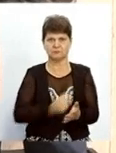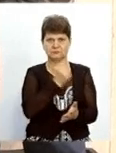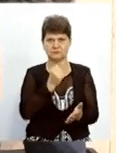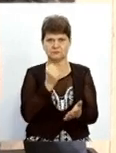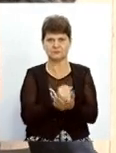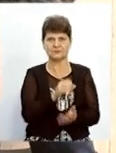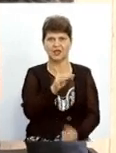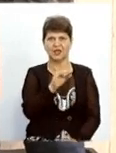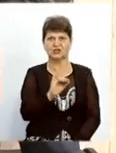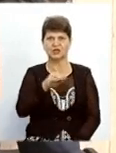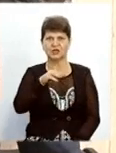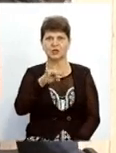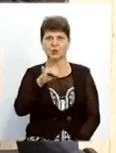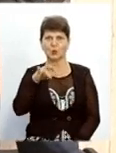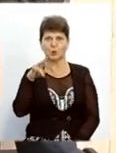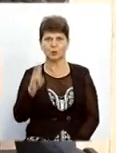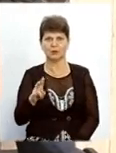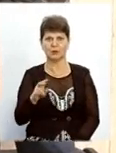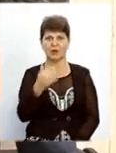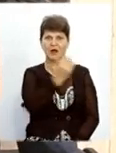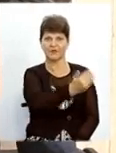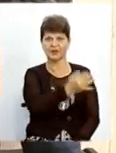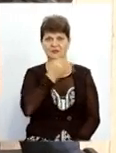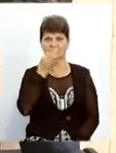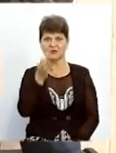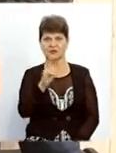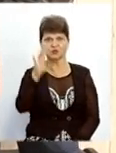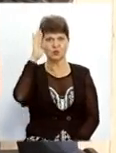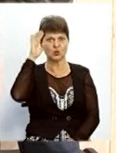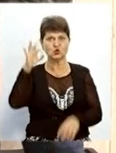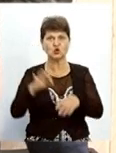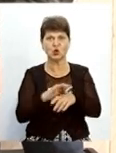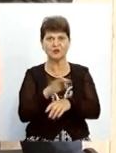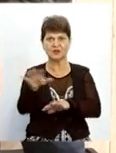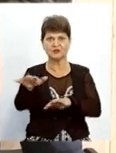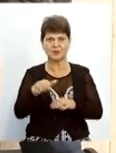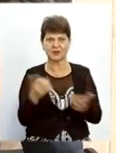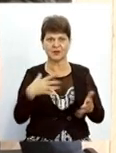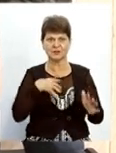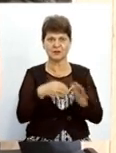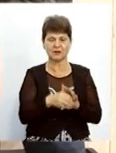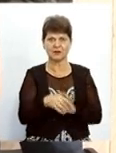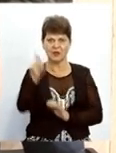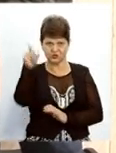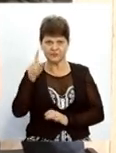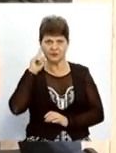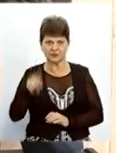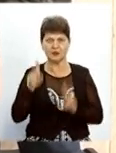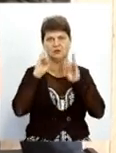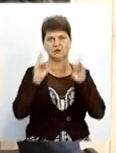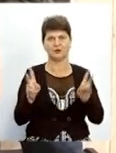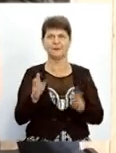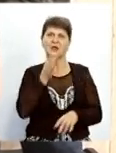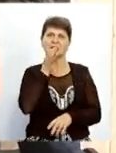сказали, що гроші забрав цей чоловік, який був за геєв. Ви знаєте його прізвище? Ні. Скажіть, будь ласка.